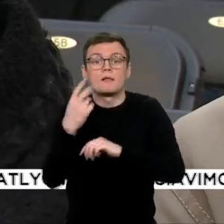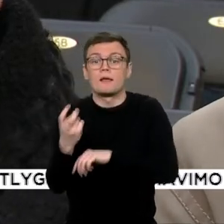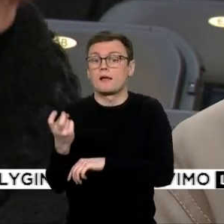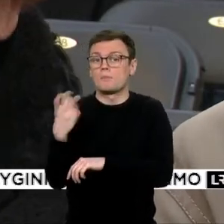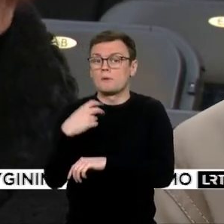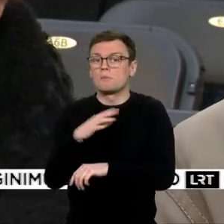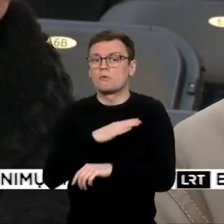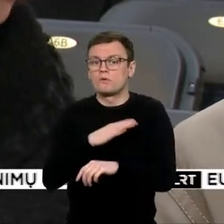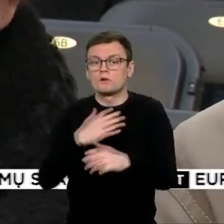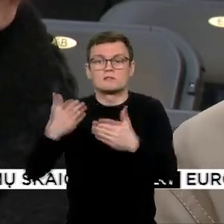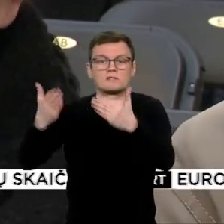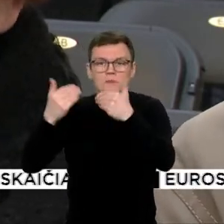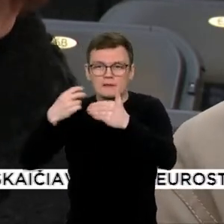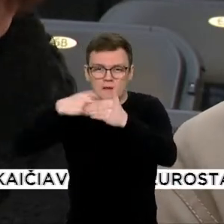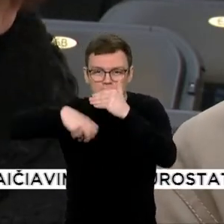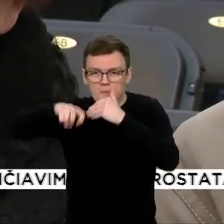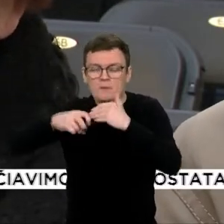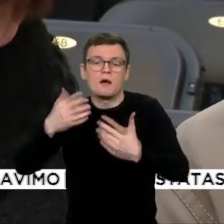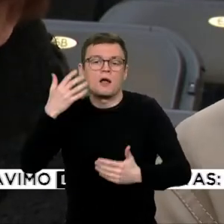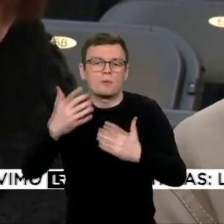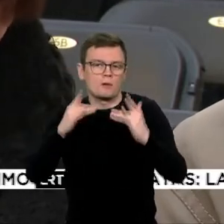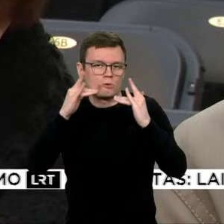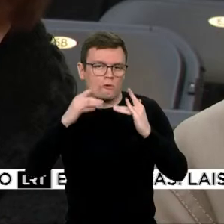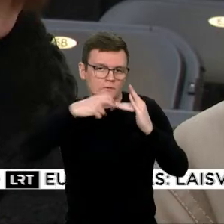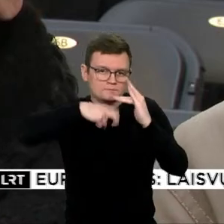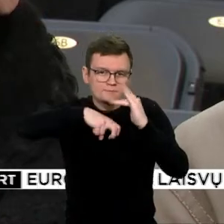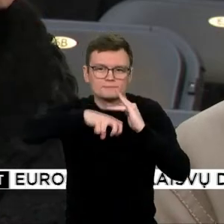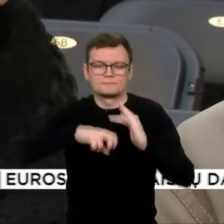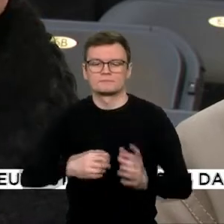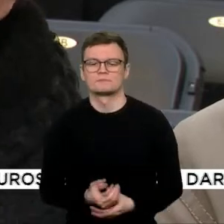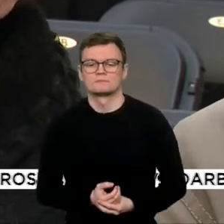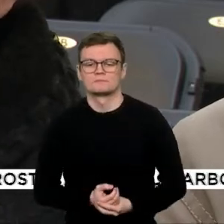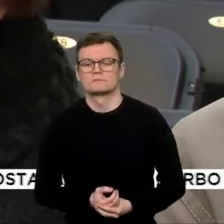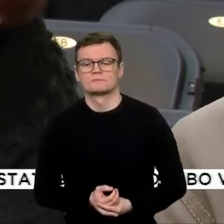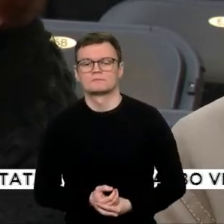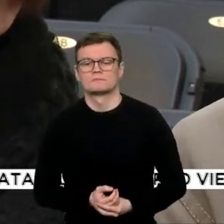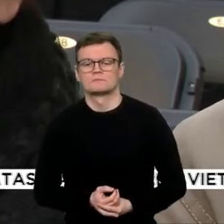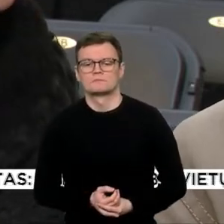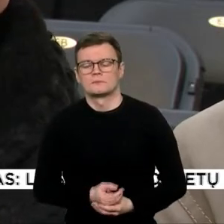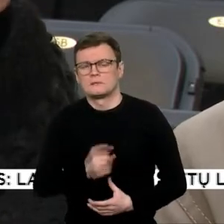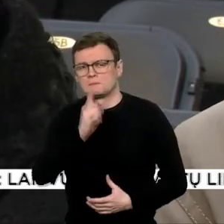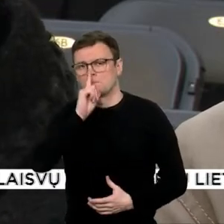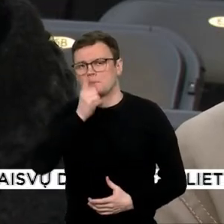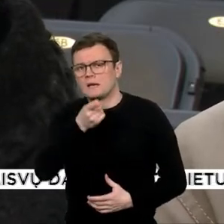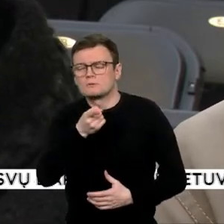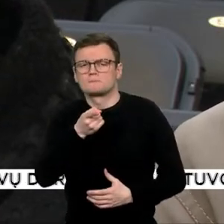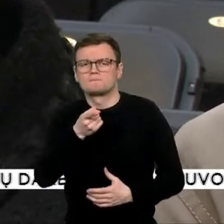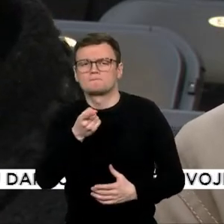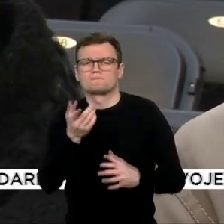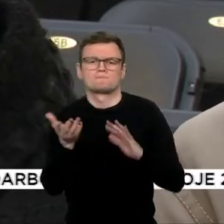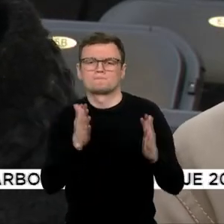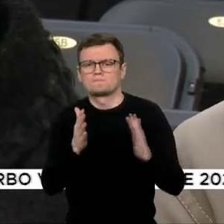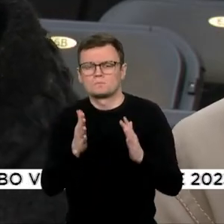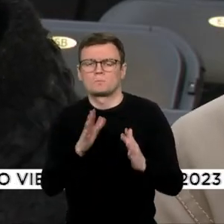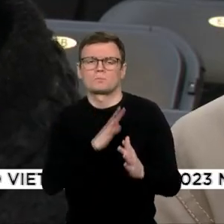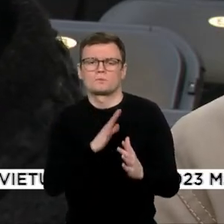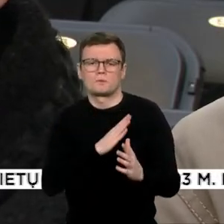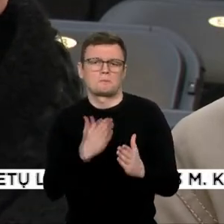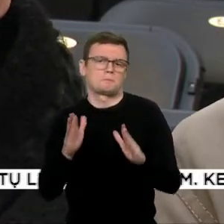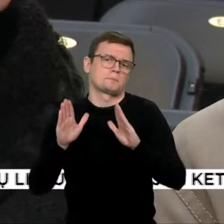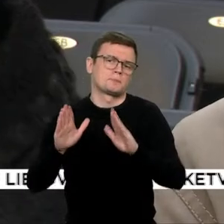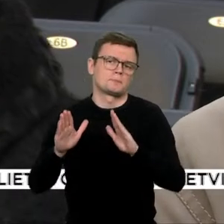spintoją arba polobą. Žodžiu, ir beveik metus laiko jinai pragyveno tik tai